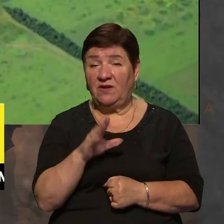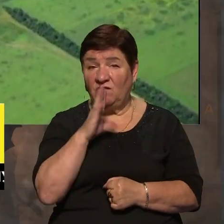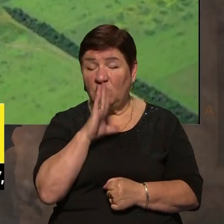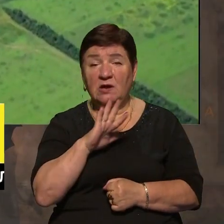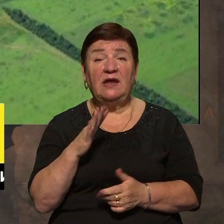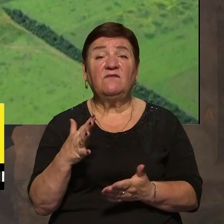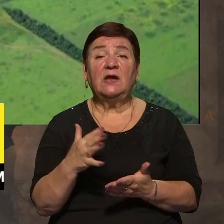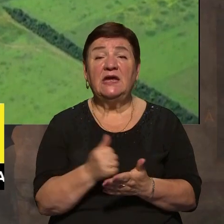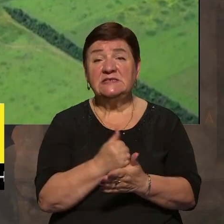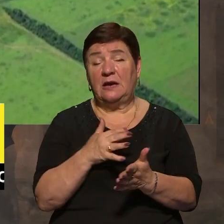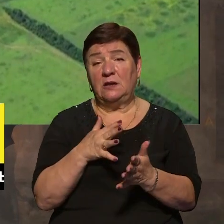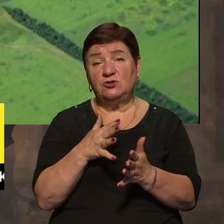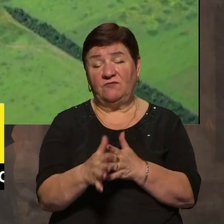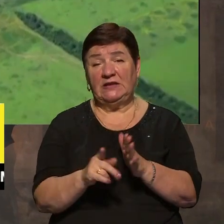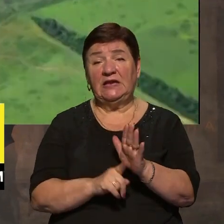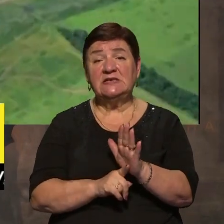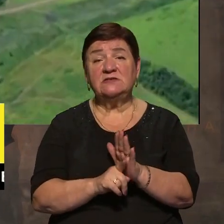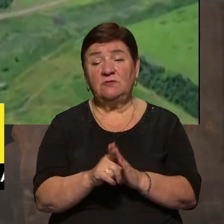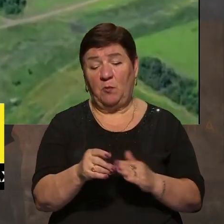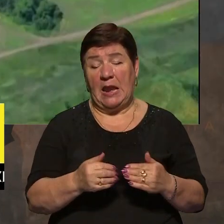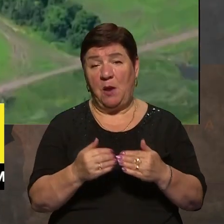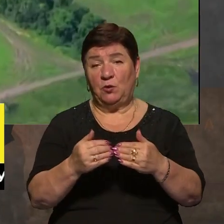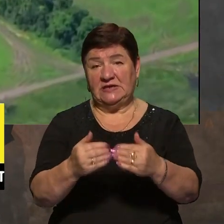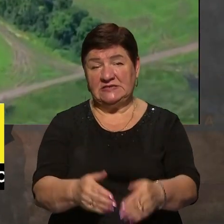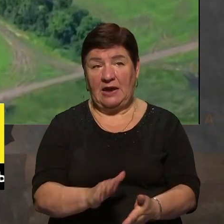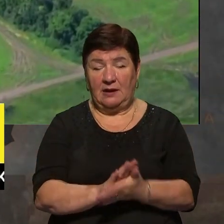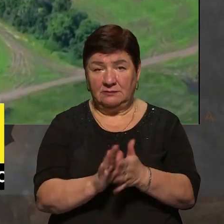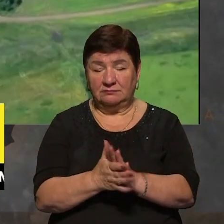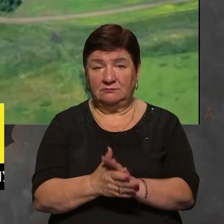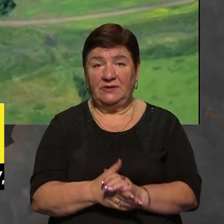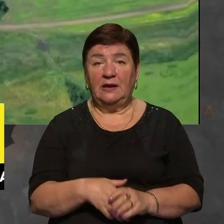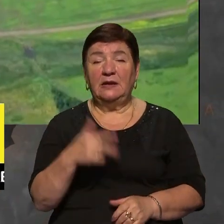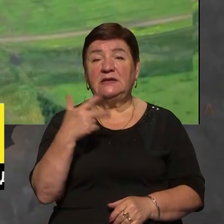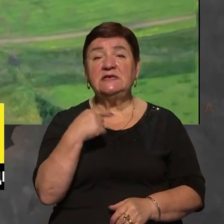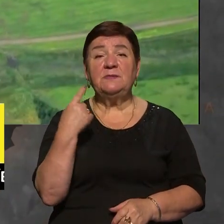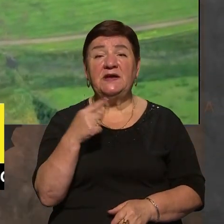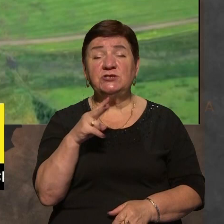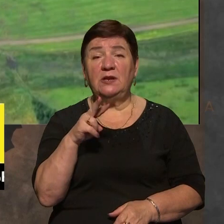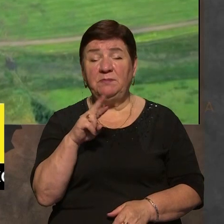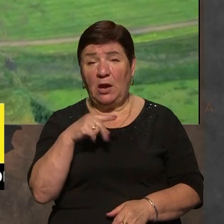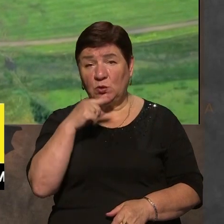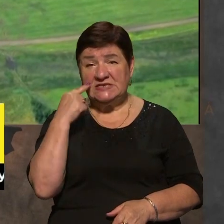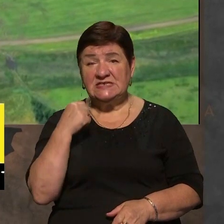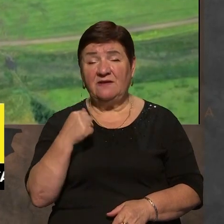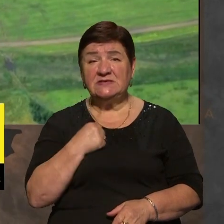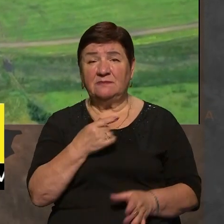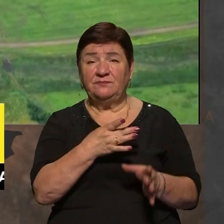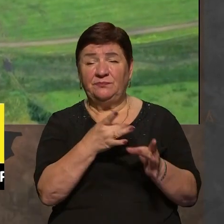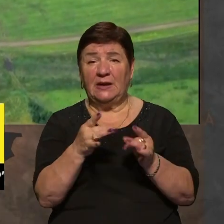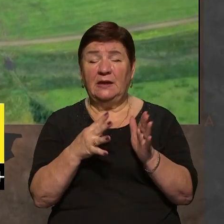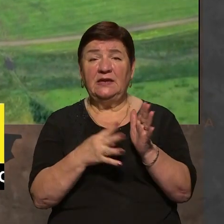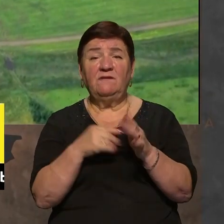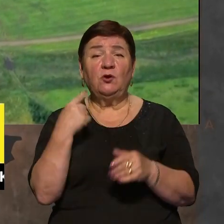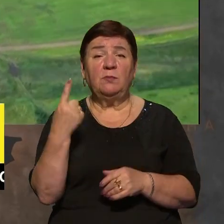вдається реалізувати його наступальний потенціал. У ніч на 31 липня російські війська обстріляли 9 областей